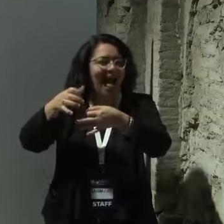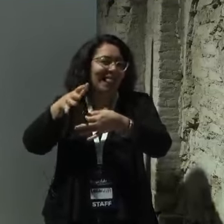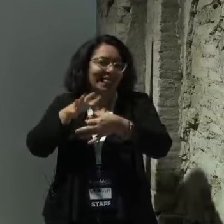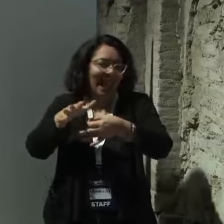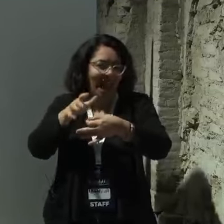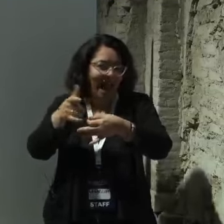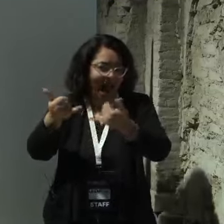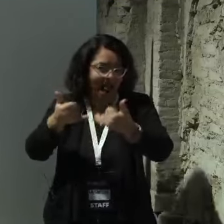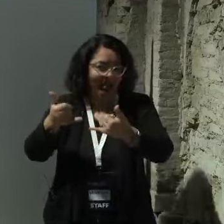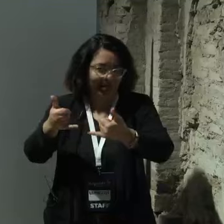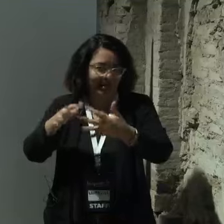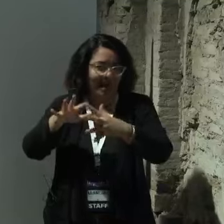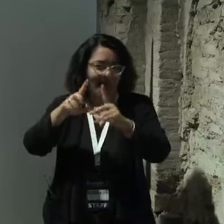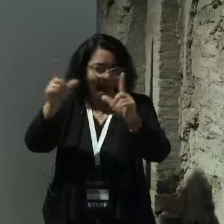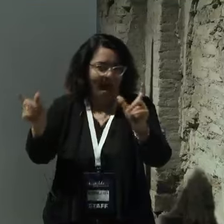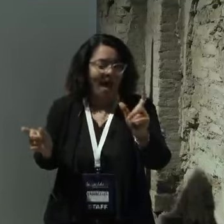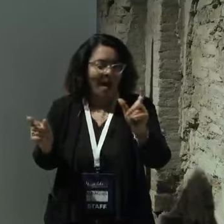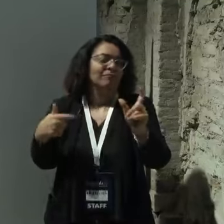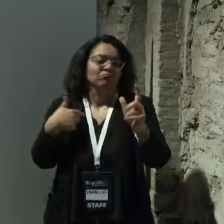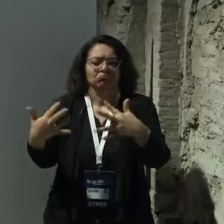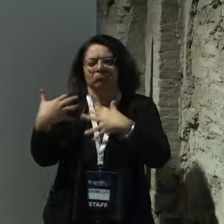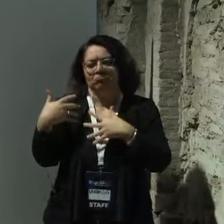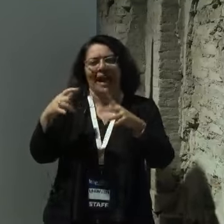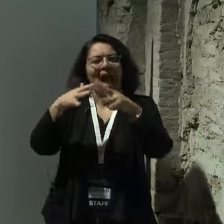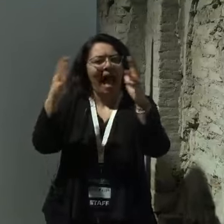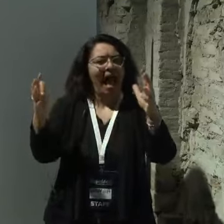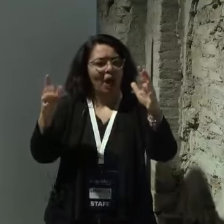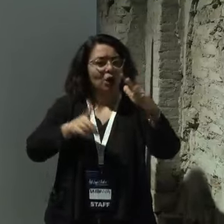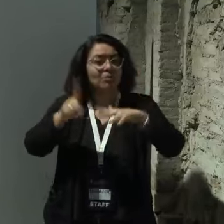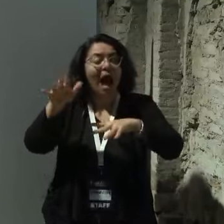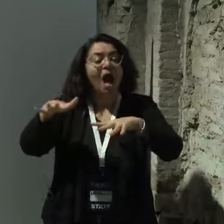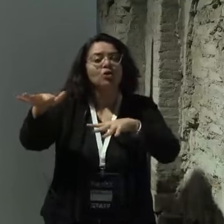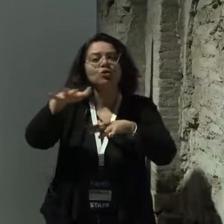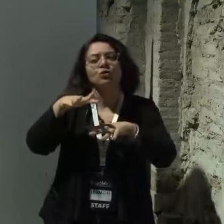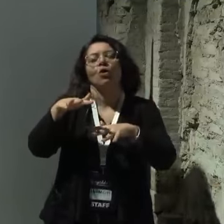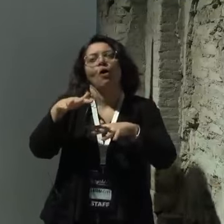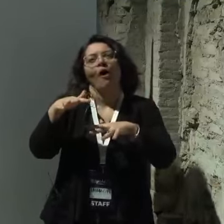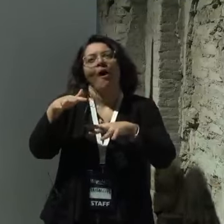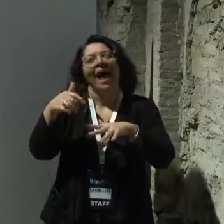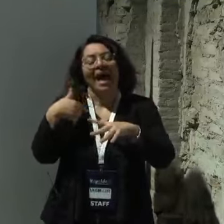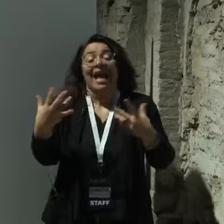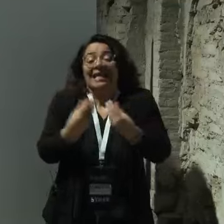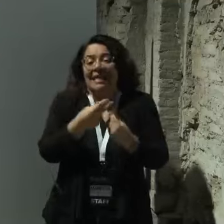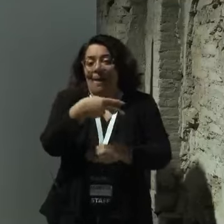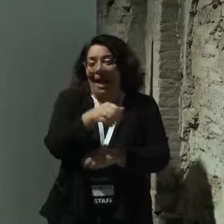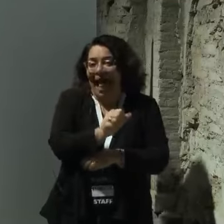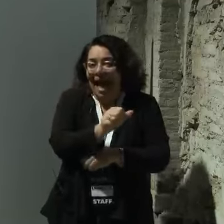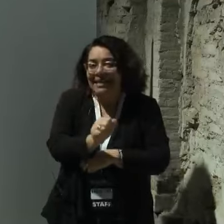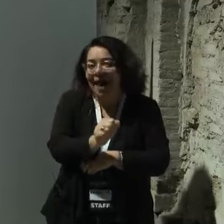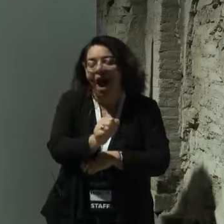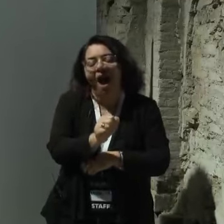studi sulla galassia io mi occupo anche appunto di aerospazio e in realtà sto cercando con la NASA realmente di